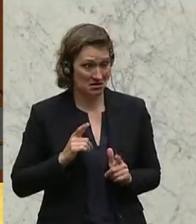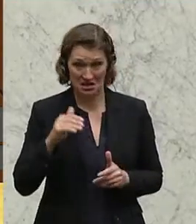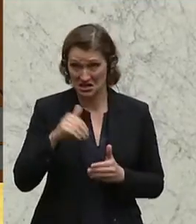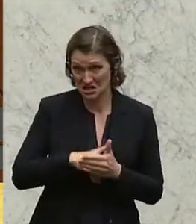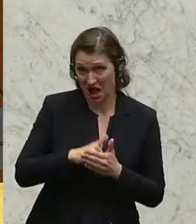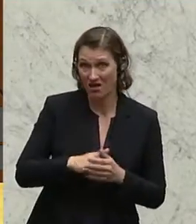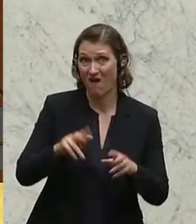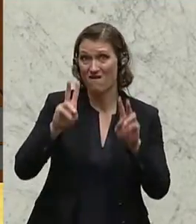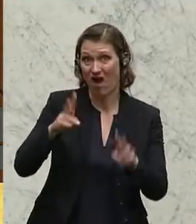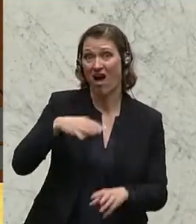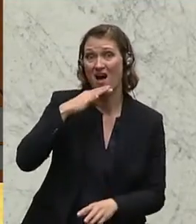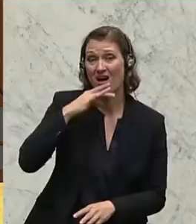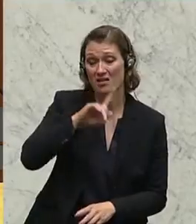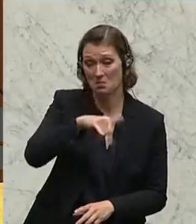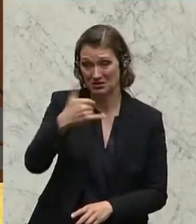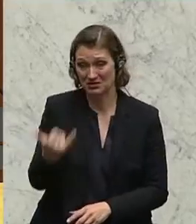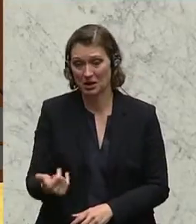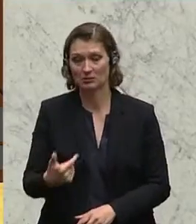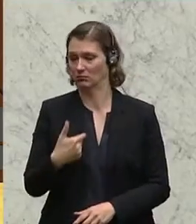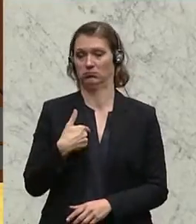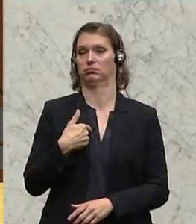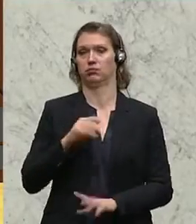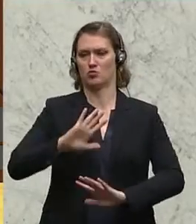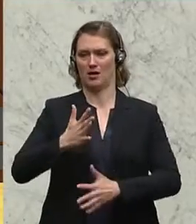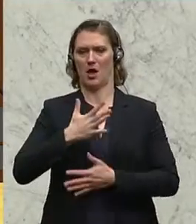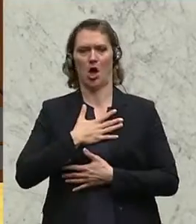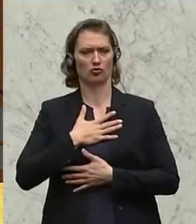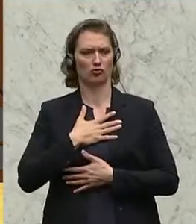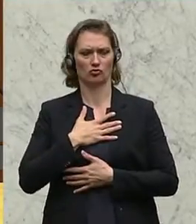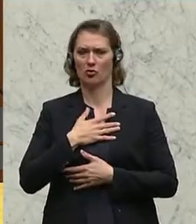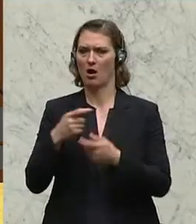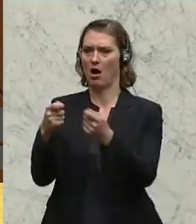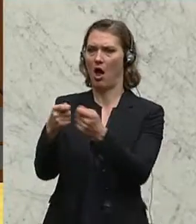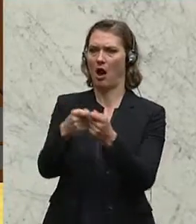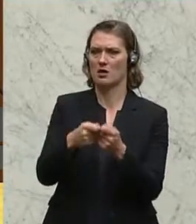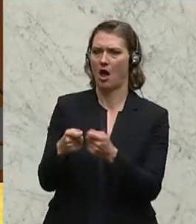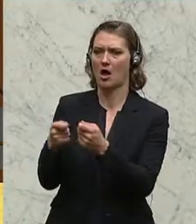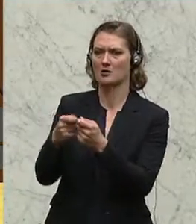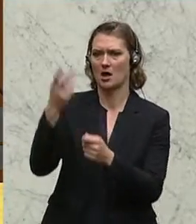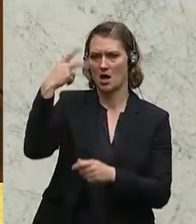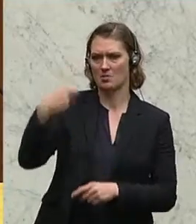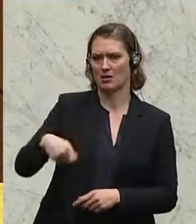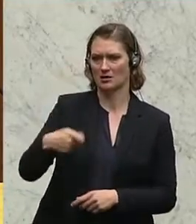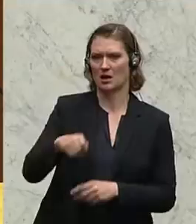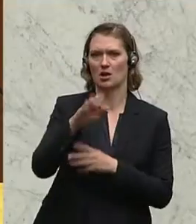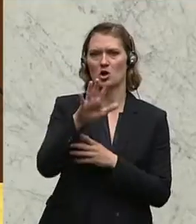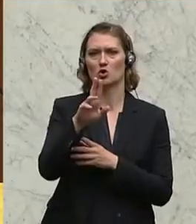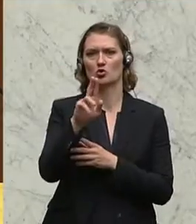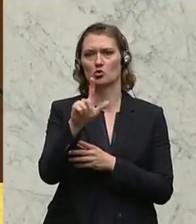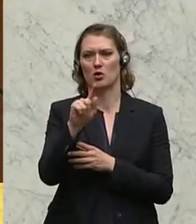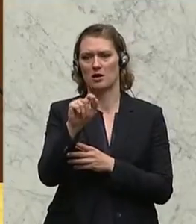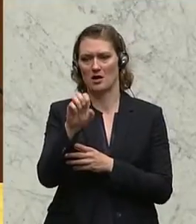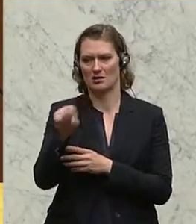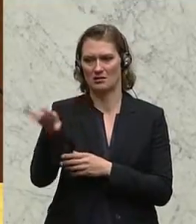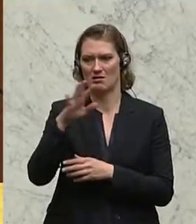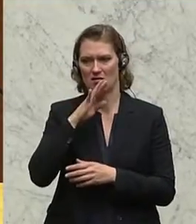Unwahrheit bis jetzt gesagt worden. Also ich würde, das ist eine ganz unerwartete Allianz für mich, erst mich jetzt auch beim Herrn Präsidenten Schultes finden. Gehen wir